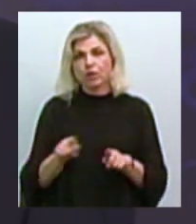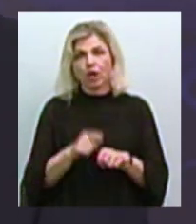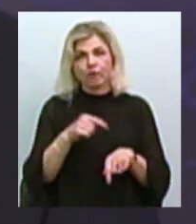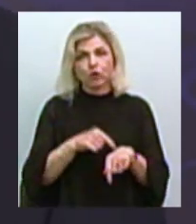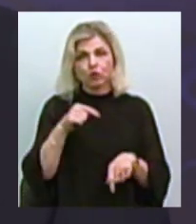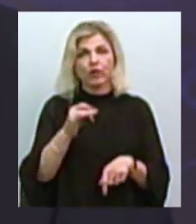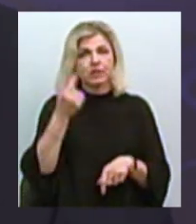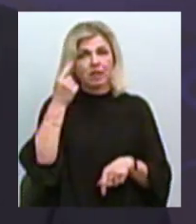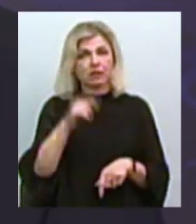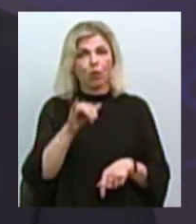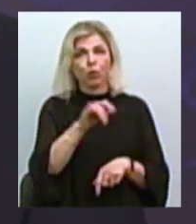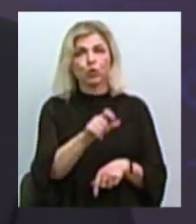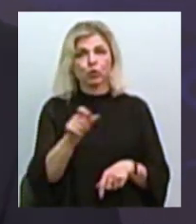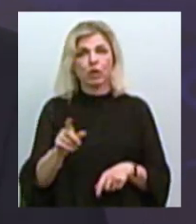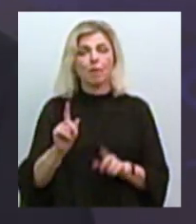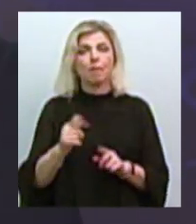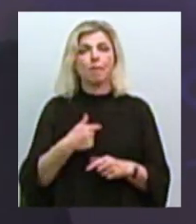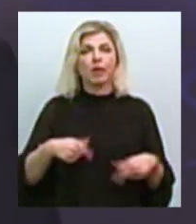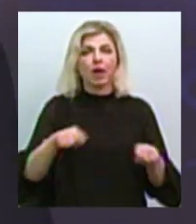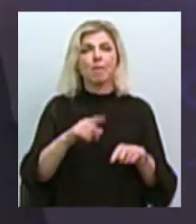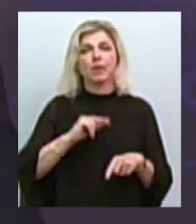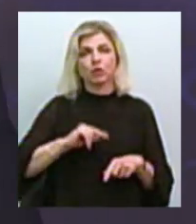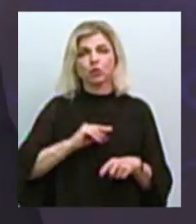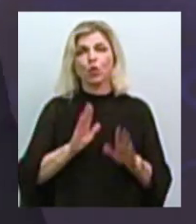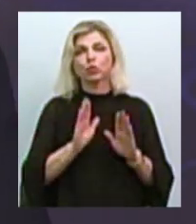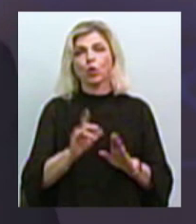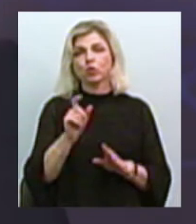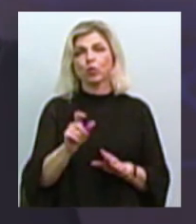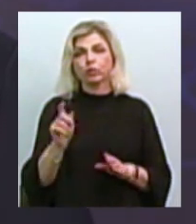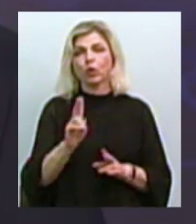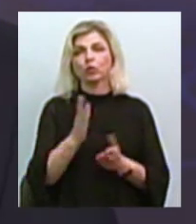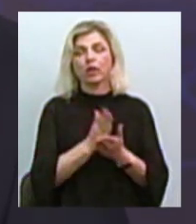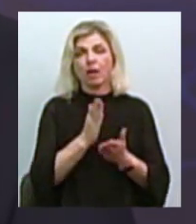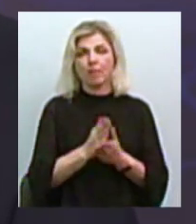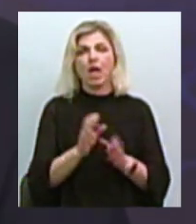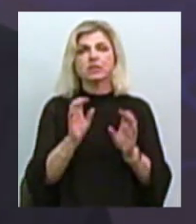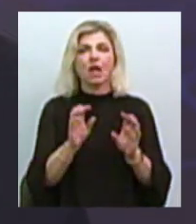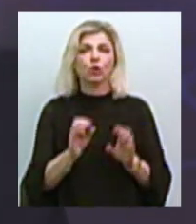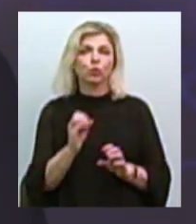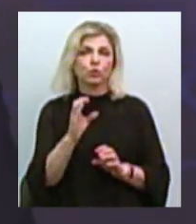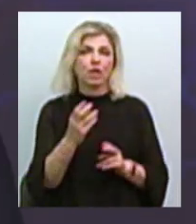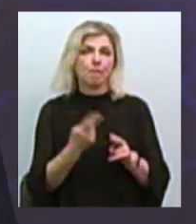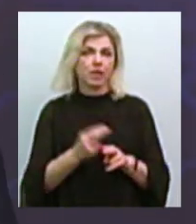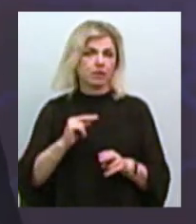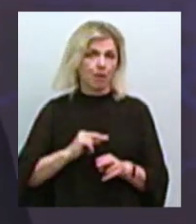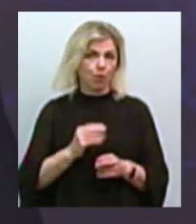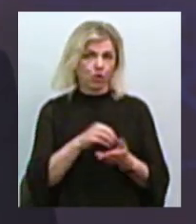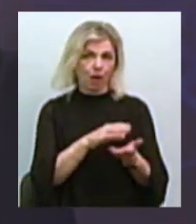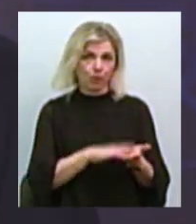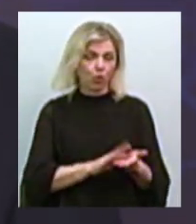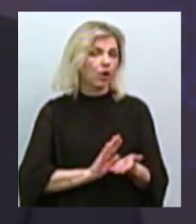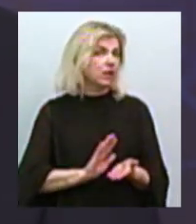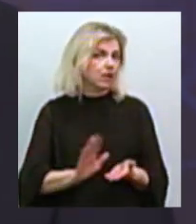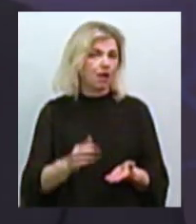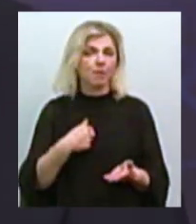знання у людей, що ми працюємо тільки з тими людьми, які сьогодні вже мають статус безробітного і стоять у нас на обліку. Ні, ми